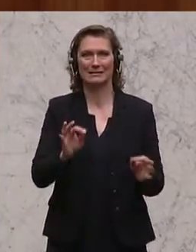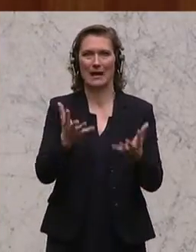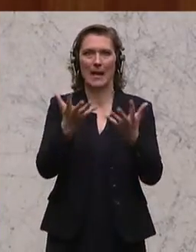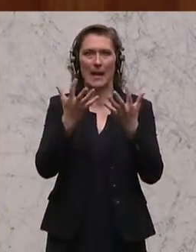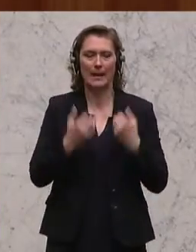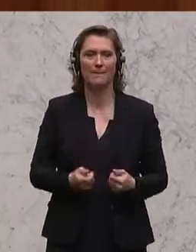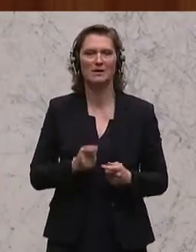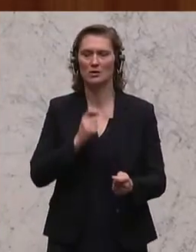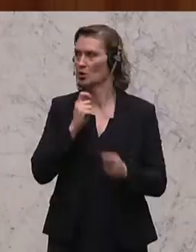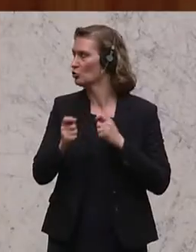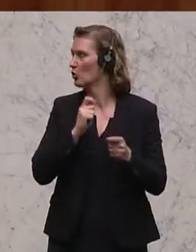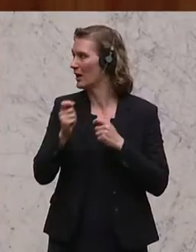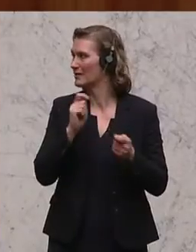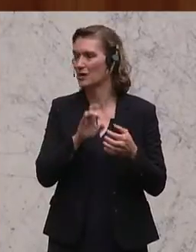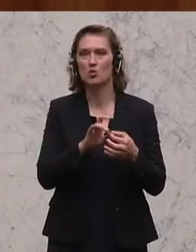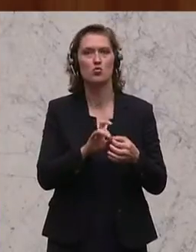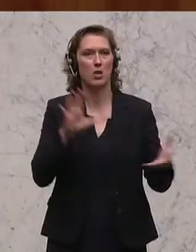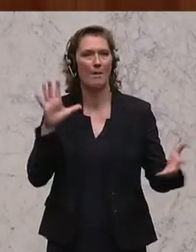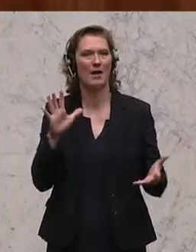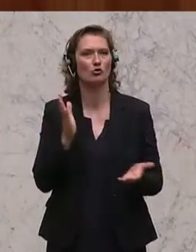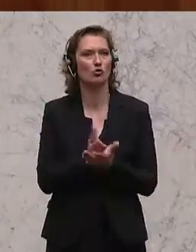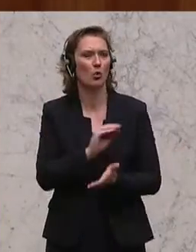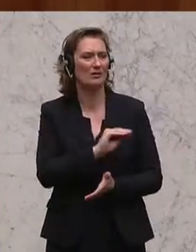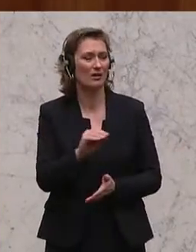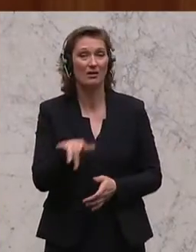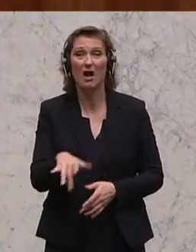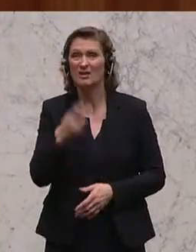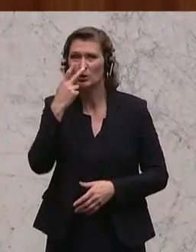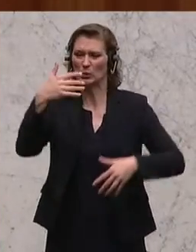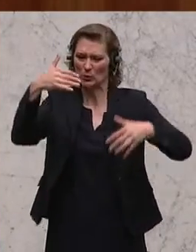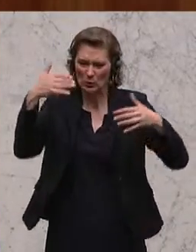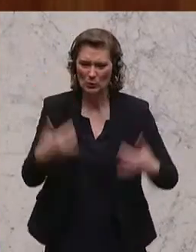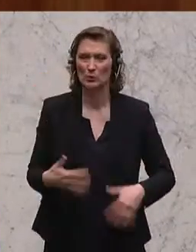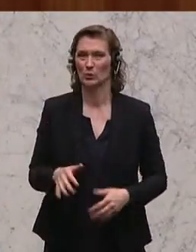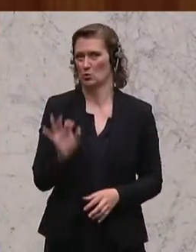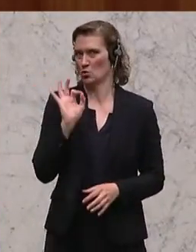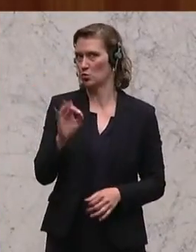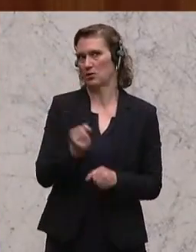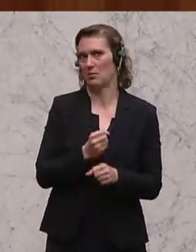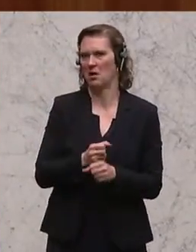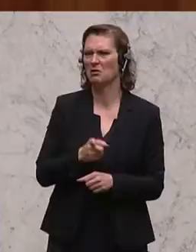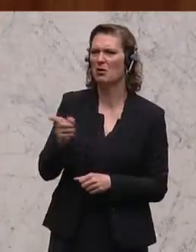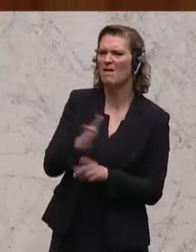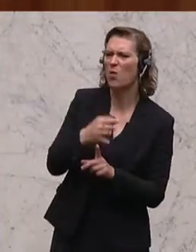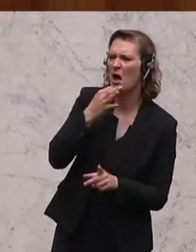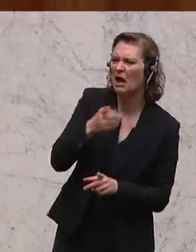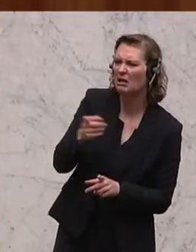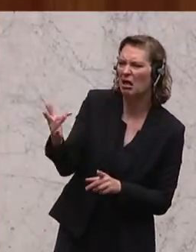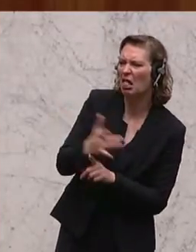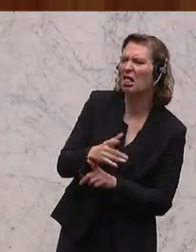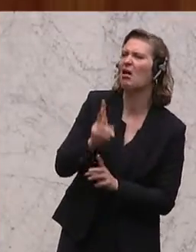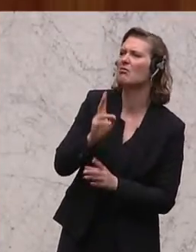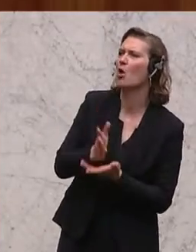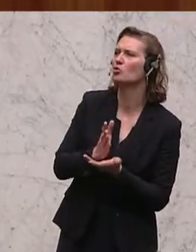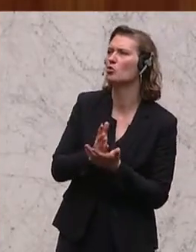Journalisten unabhängig davon gesagt haben, das war eine eigene Liga. da ging es nicht darum, was der Götz gesagt hat, ja, das ist,